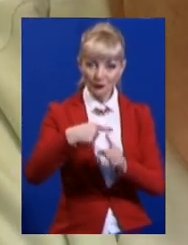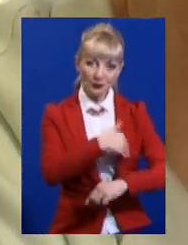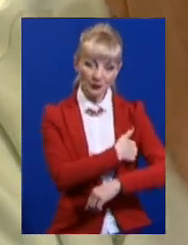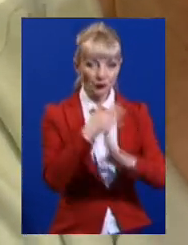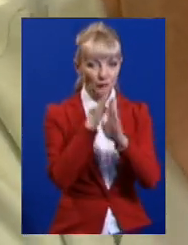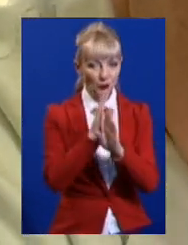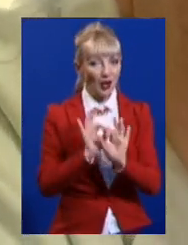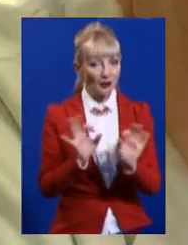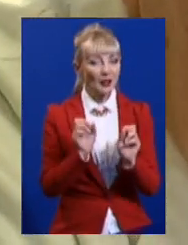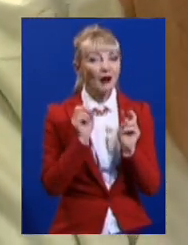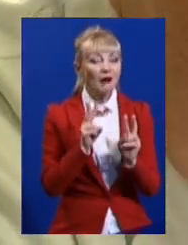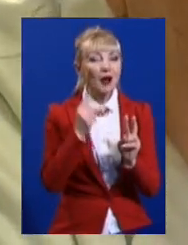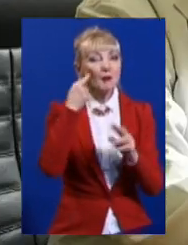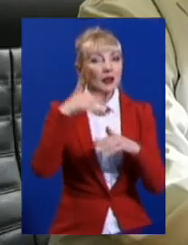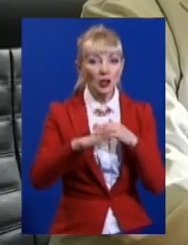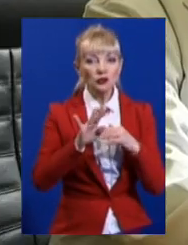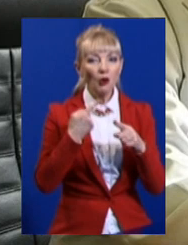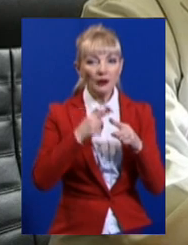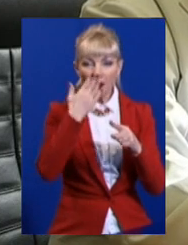Пояснює, як розпізнати обмороження.